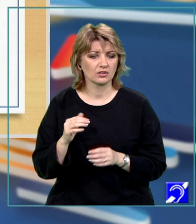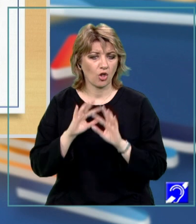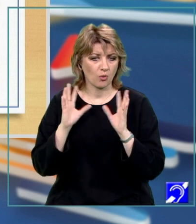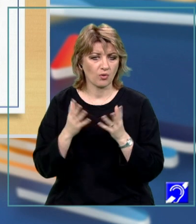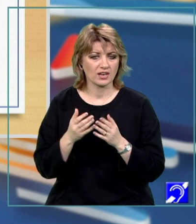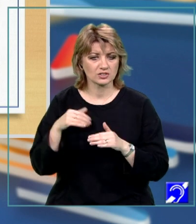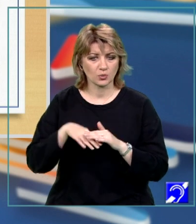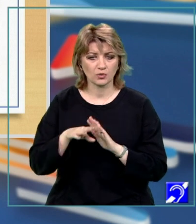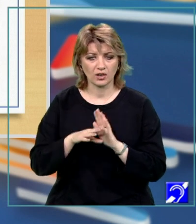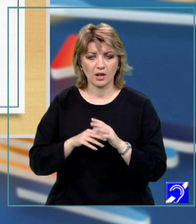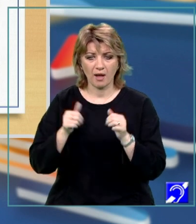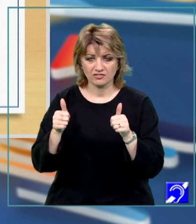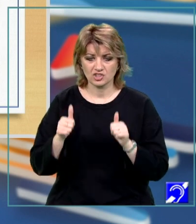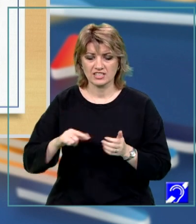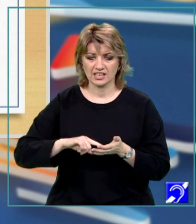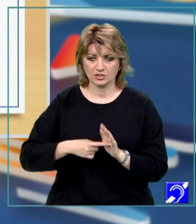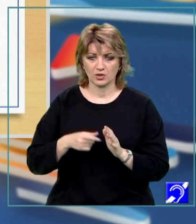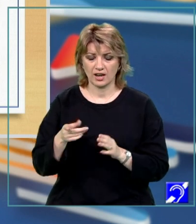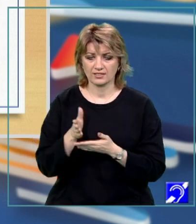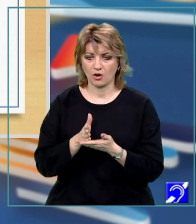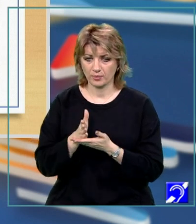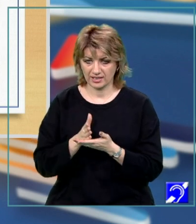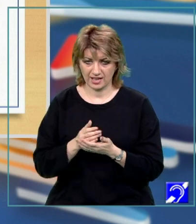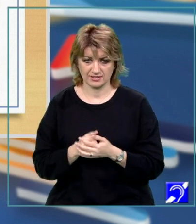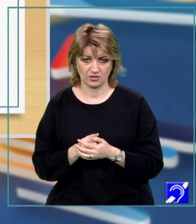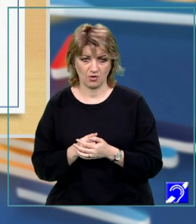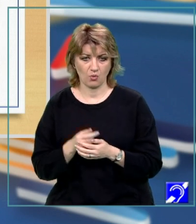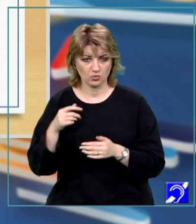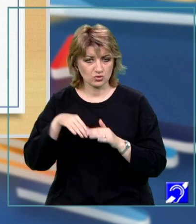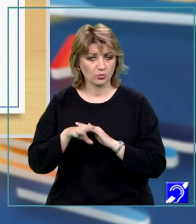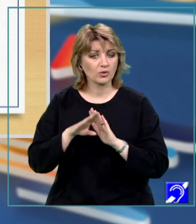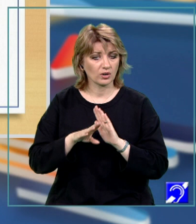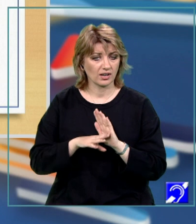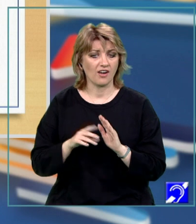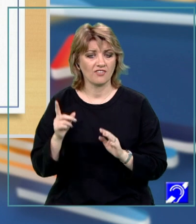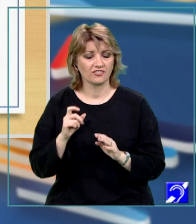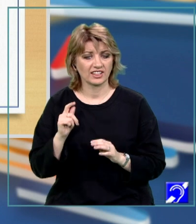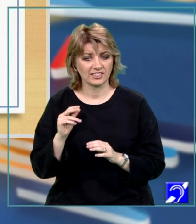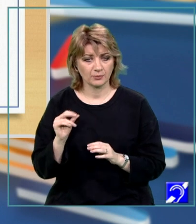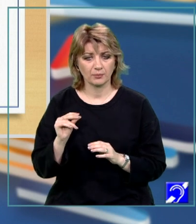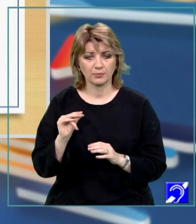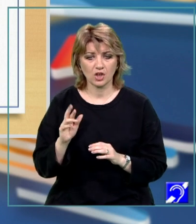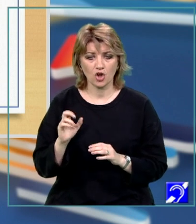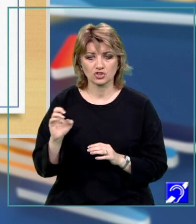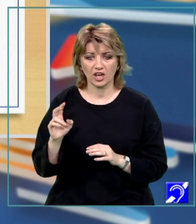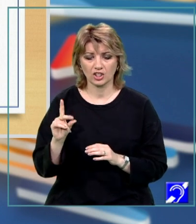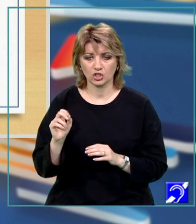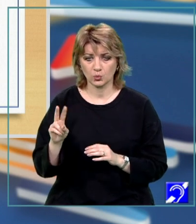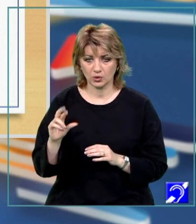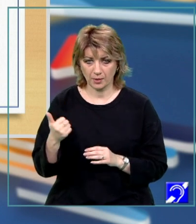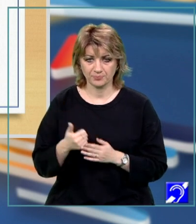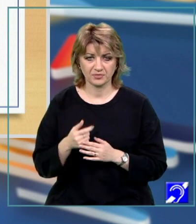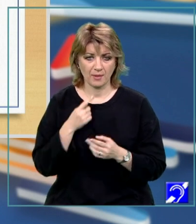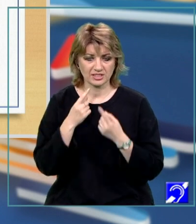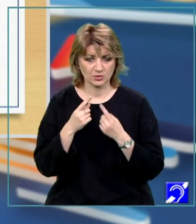afișează rezultatele operațiilor realizate. Un astfel de subprogram va fi de tip procedură. Deci am discutat